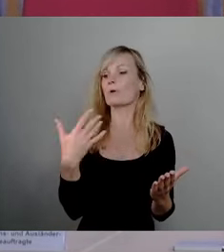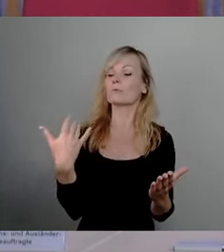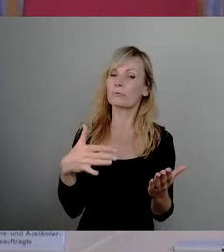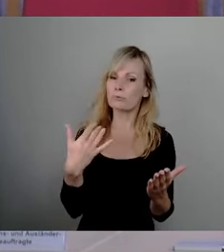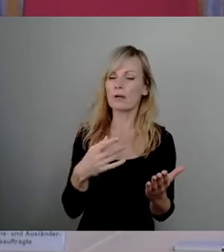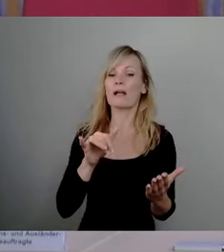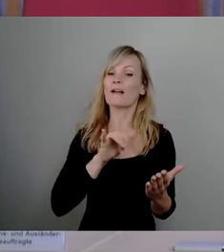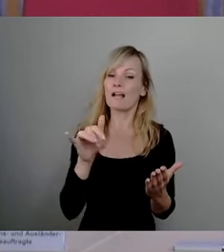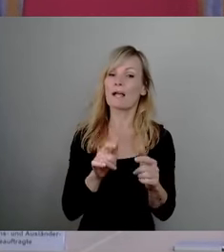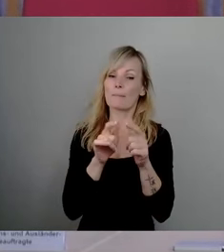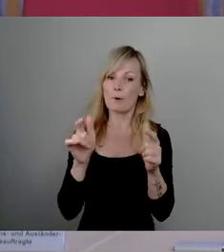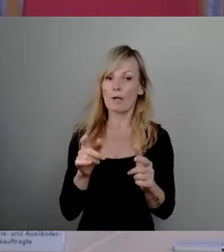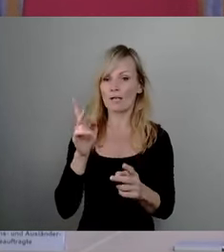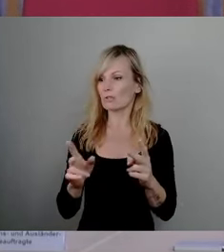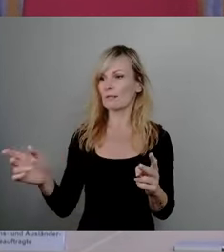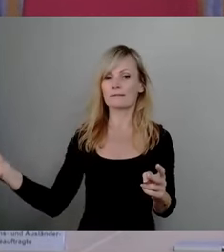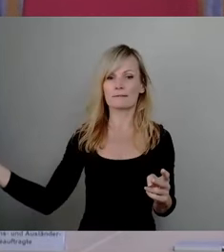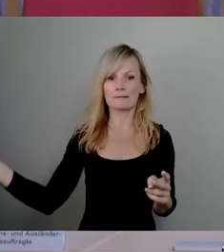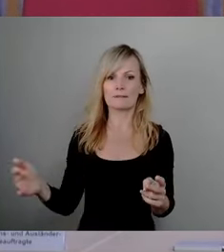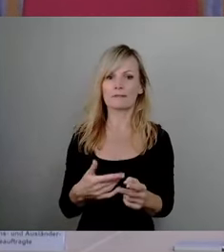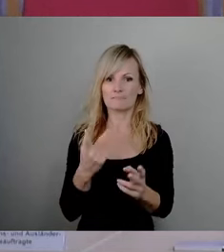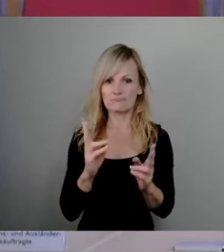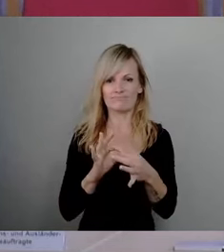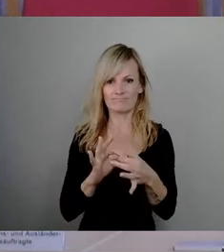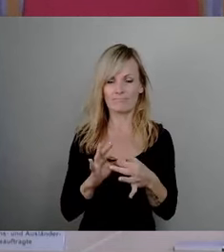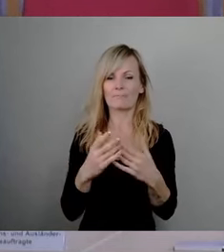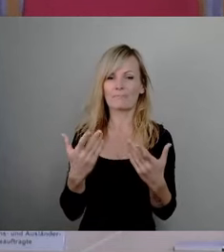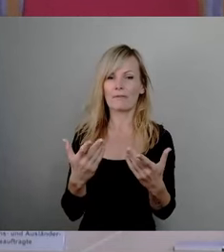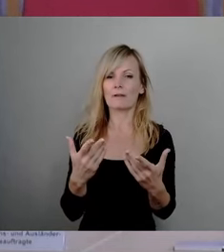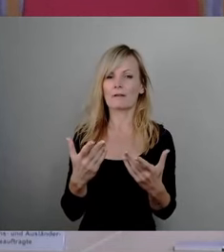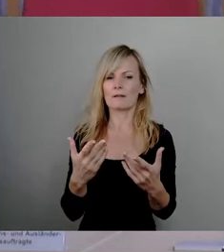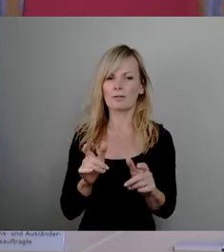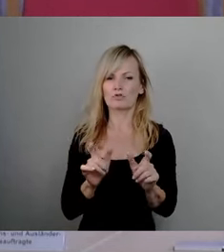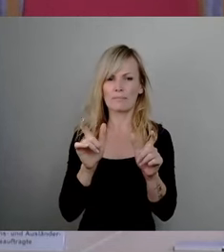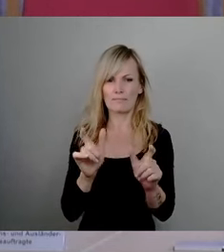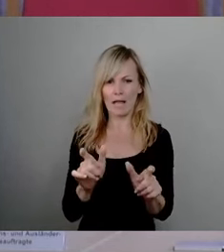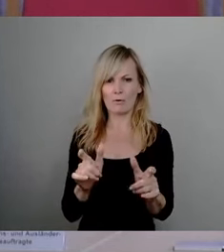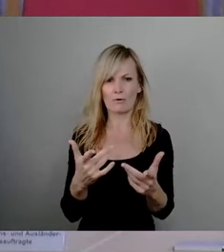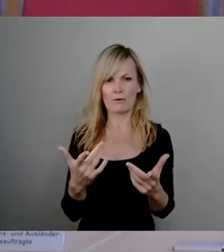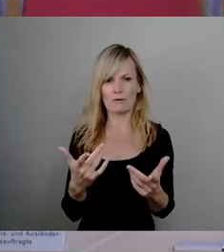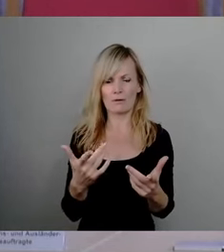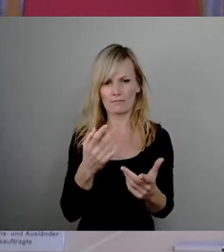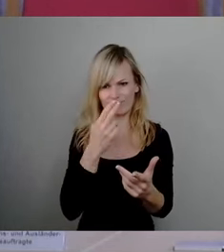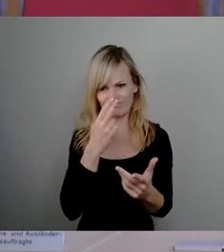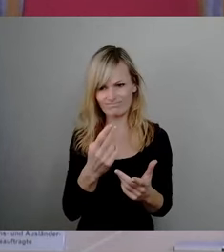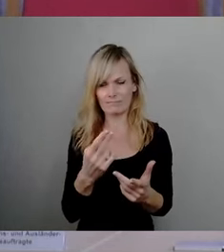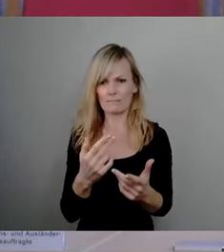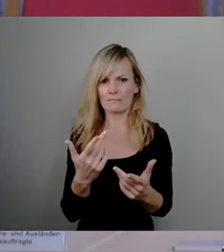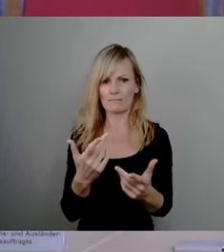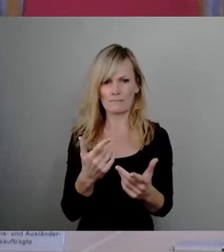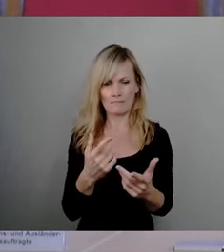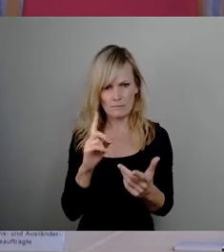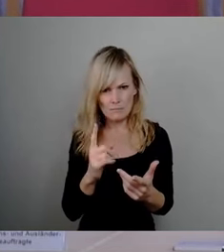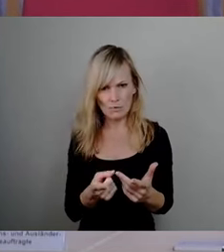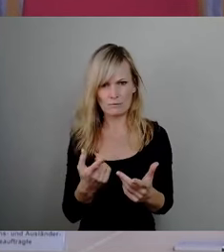dem Brückeneinsturz zu tun haben, beziehungsweise jetzt mit der Sperrung der verbliebenen Brückenzüge. Und bitte, Herr